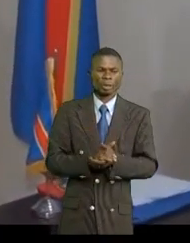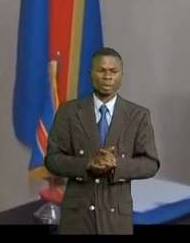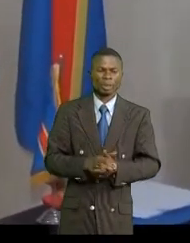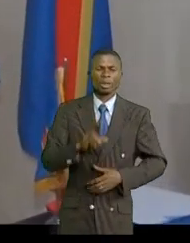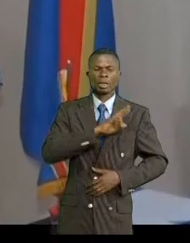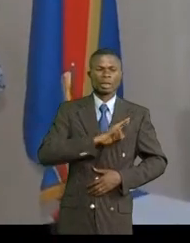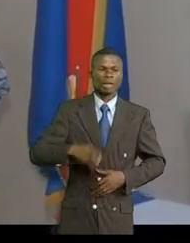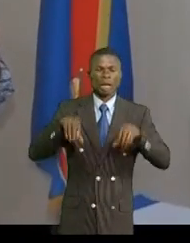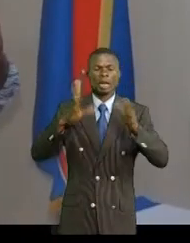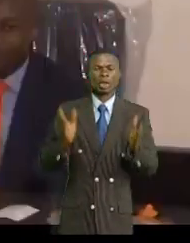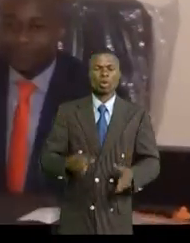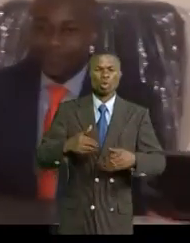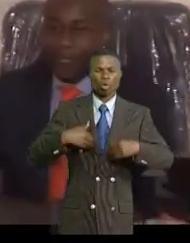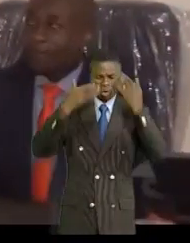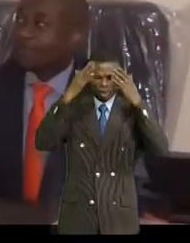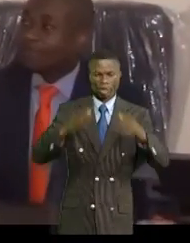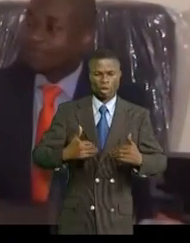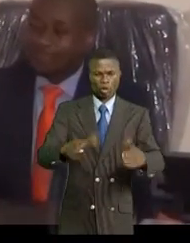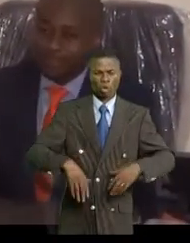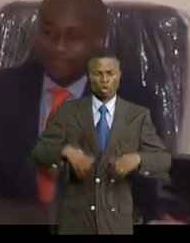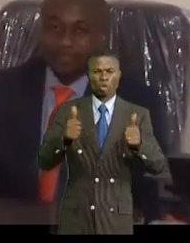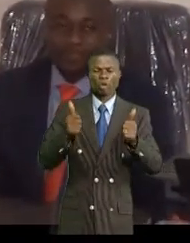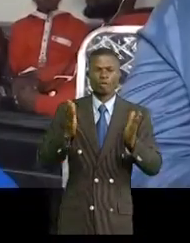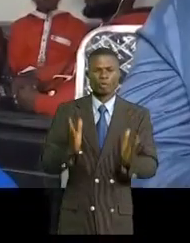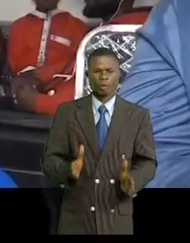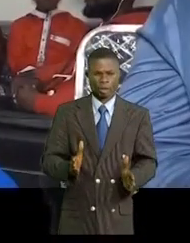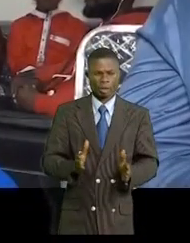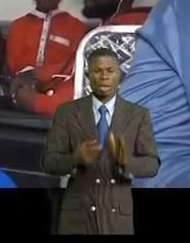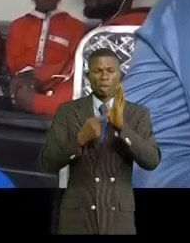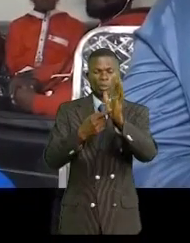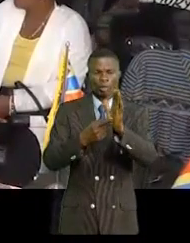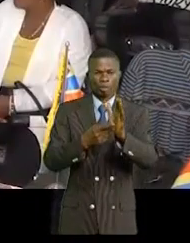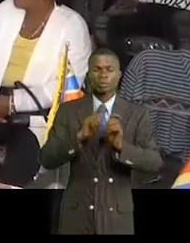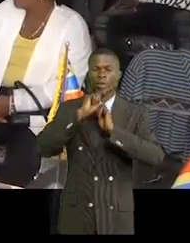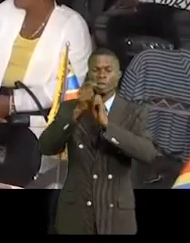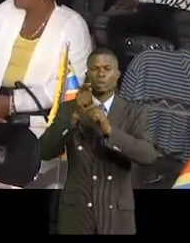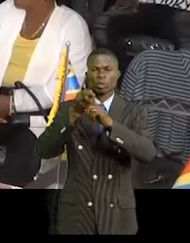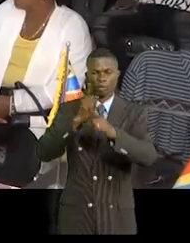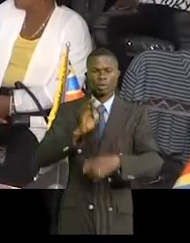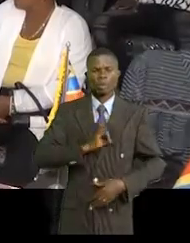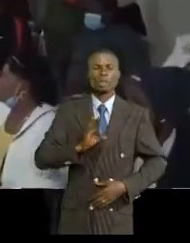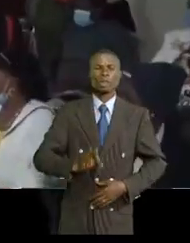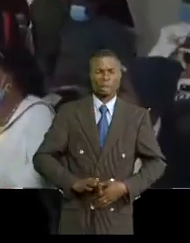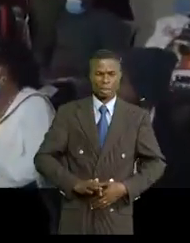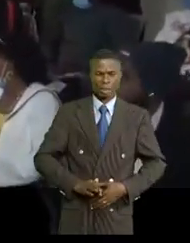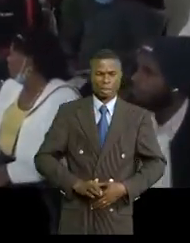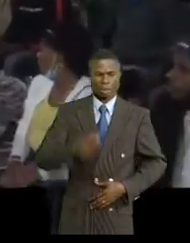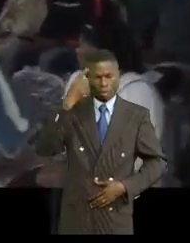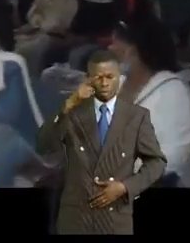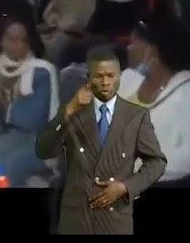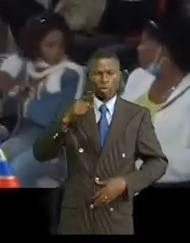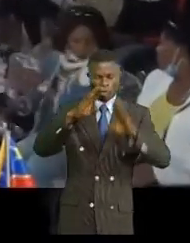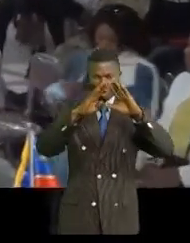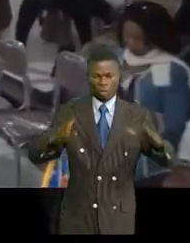de joie d'idées entre les Congolais en Égypte justifie le don reçu du chef de l'État Félix-Antoine Tshiseké de Tchulombo